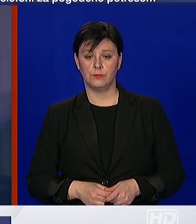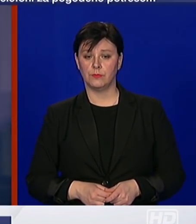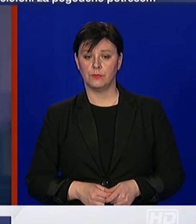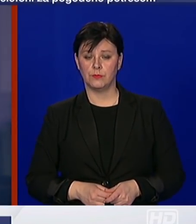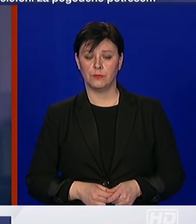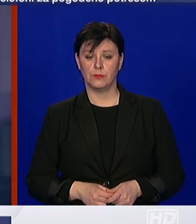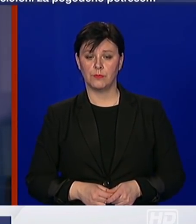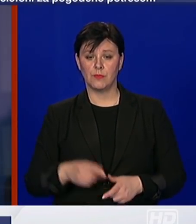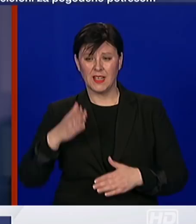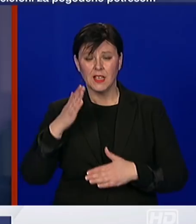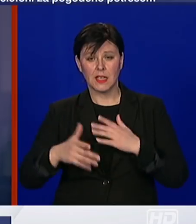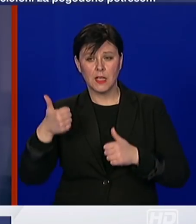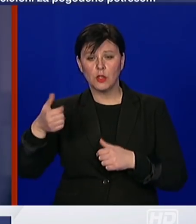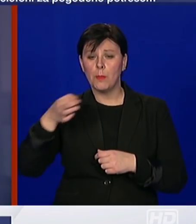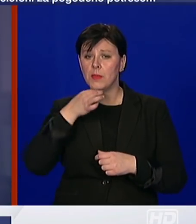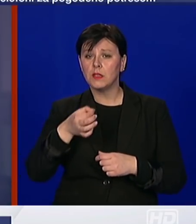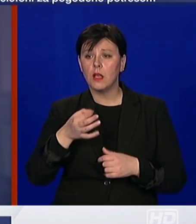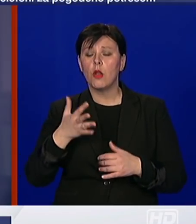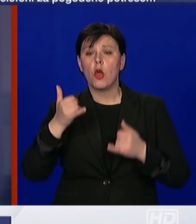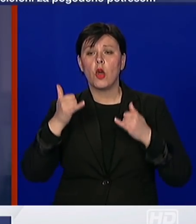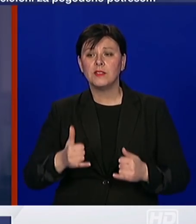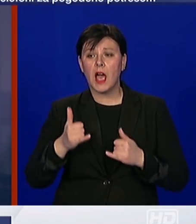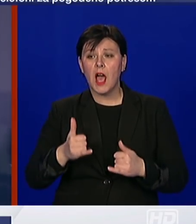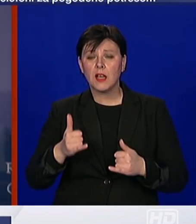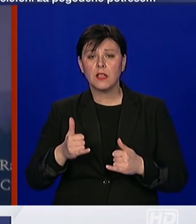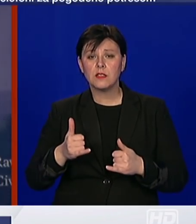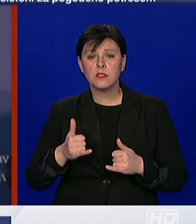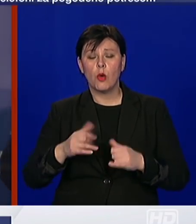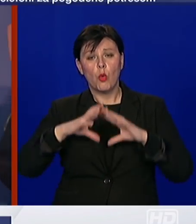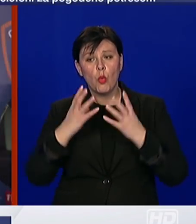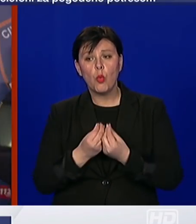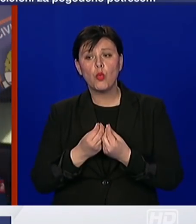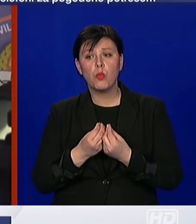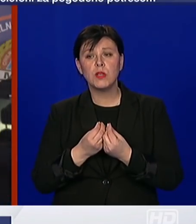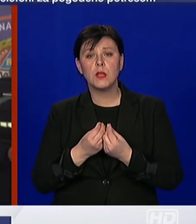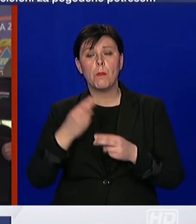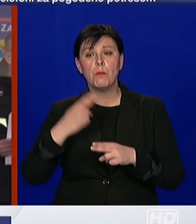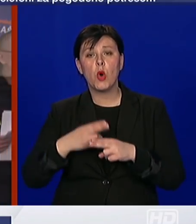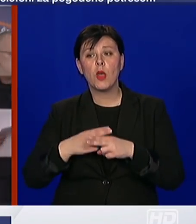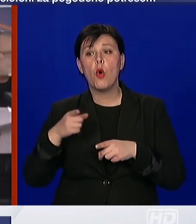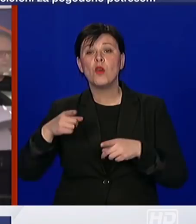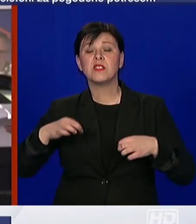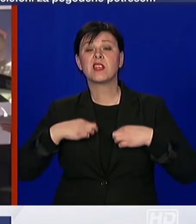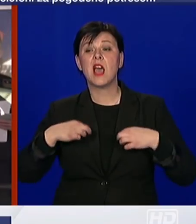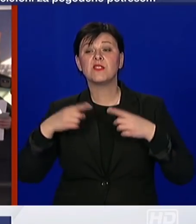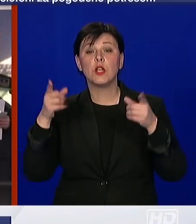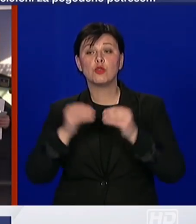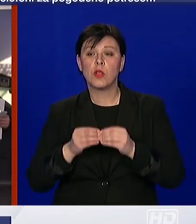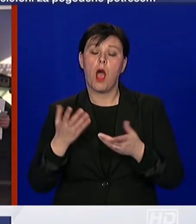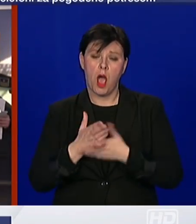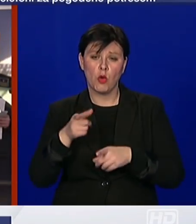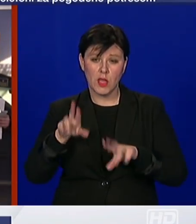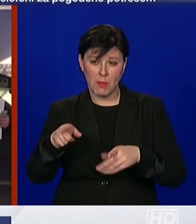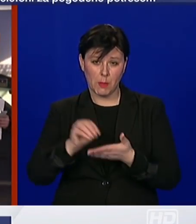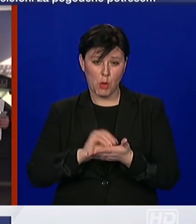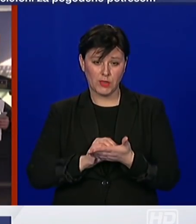Za kraj možda koliko je sada danas zaključno bolesnih, odnosno oboljelih u zdravstvenom sustavu, ako imate taj podatak?